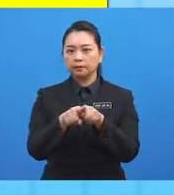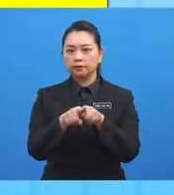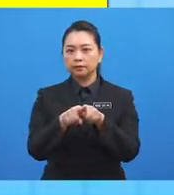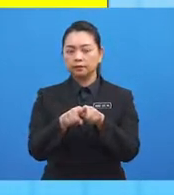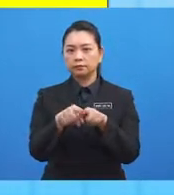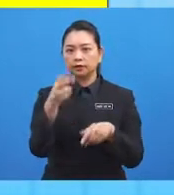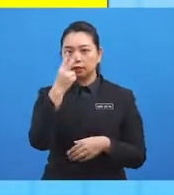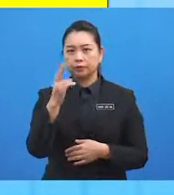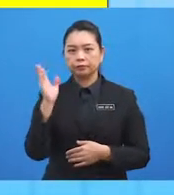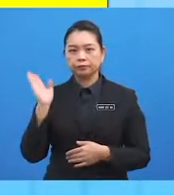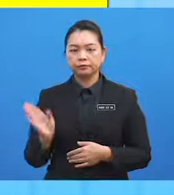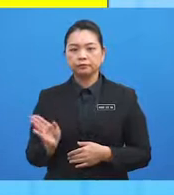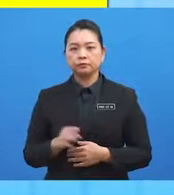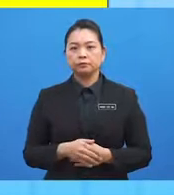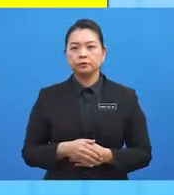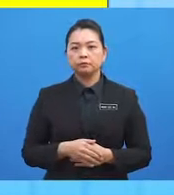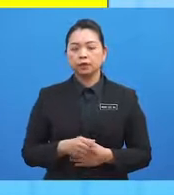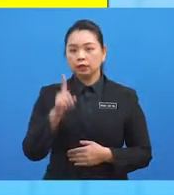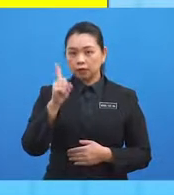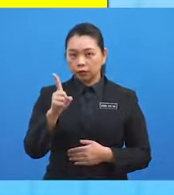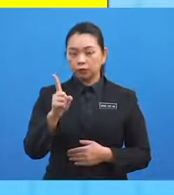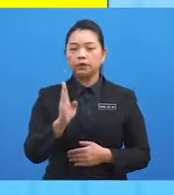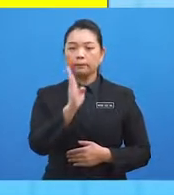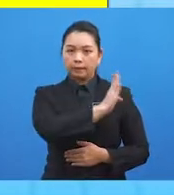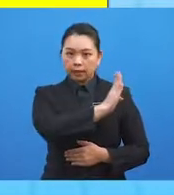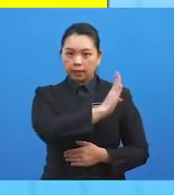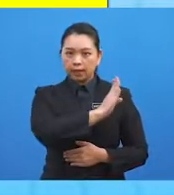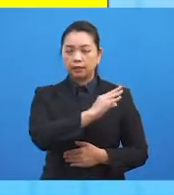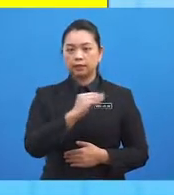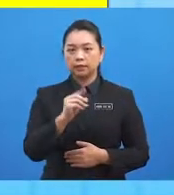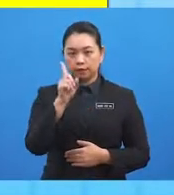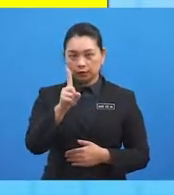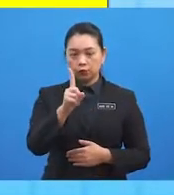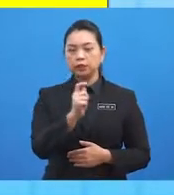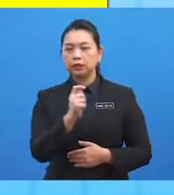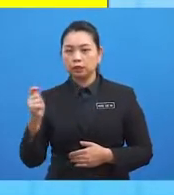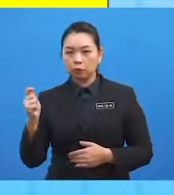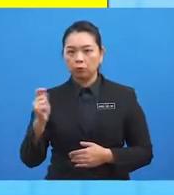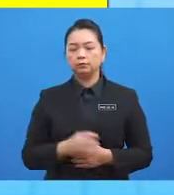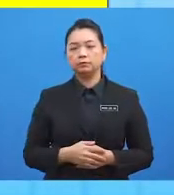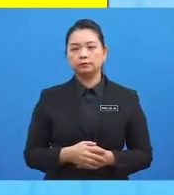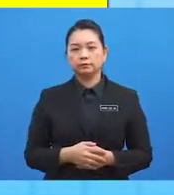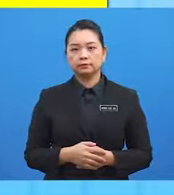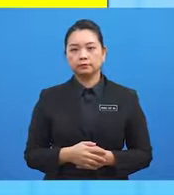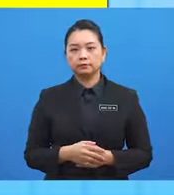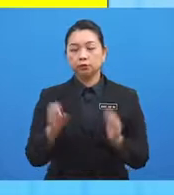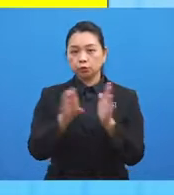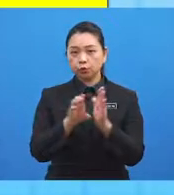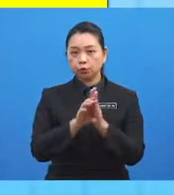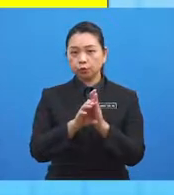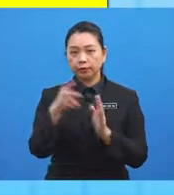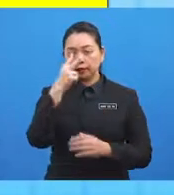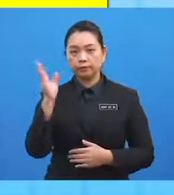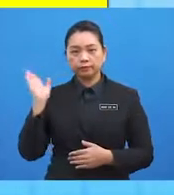satu longitude berada di barat dan satu lagi longitude berada di timur. Contohnya,